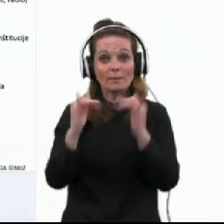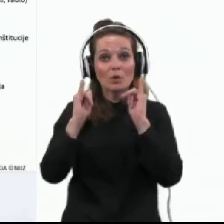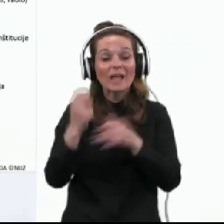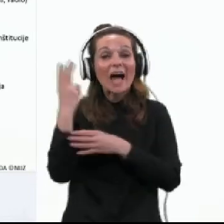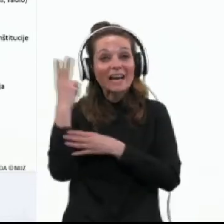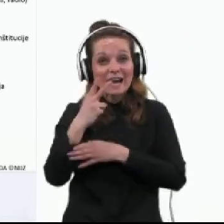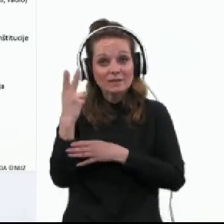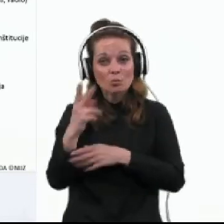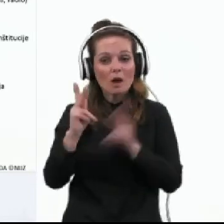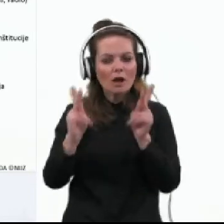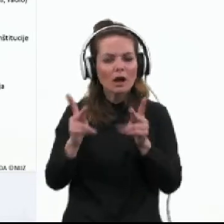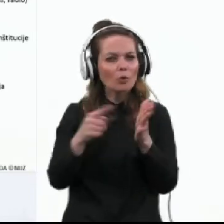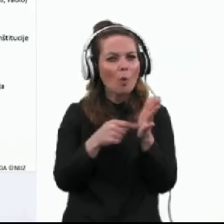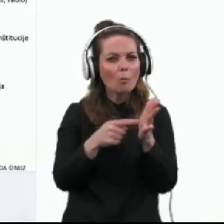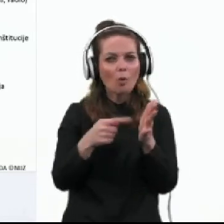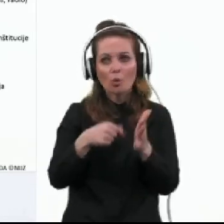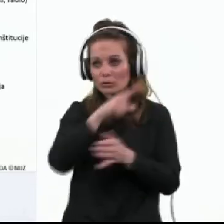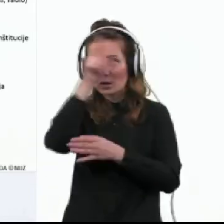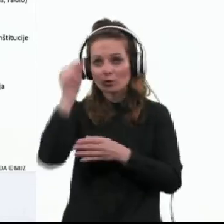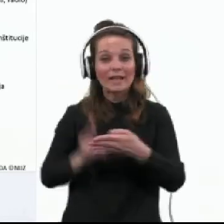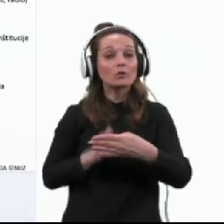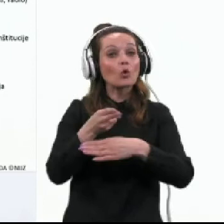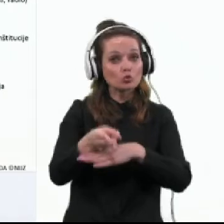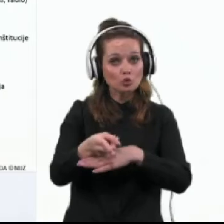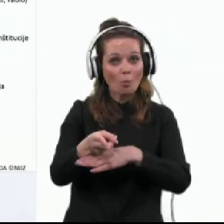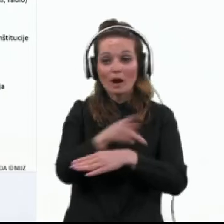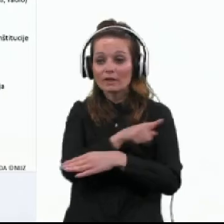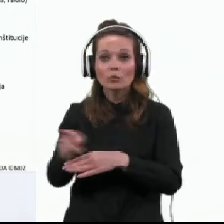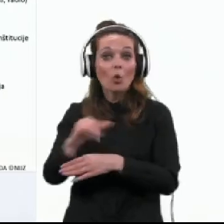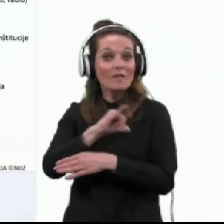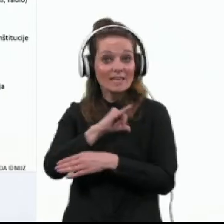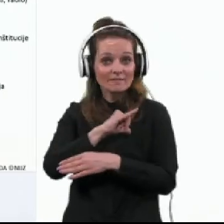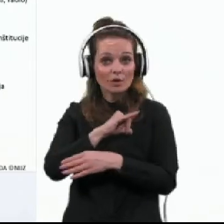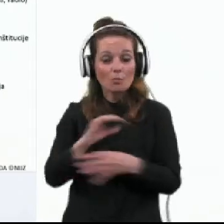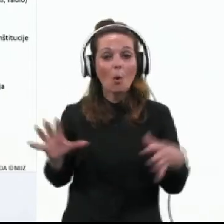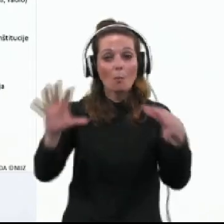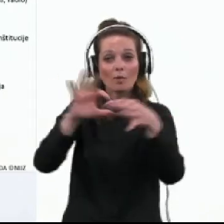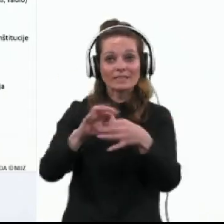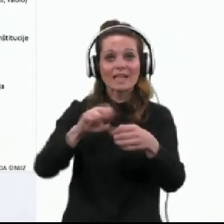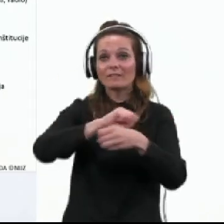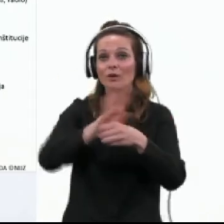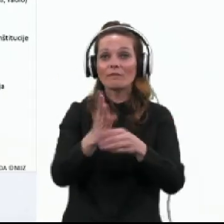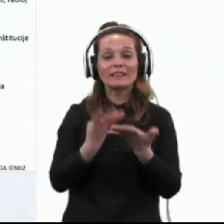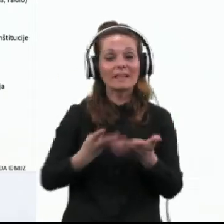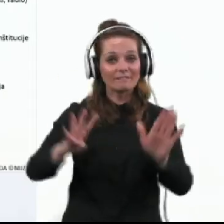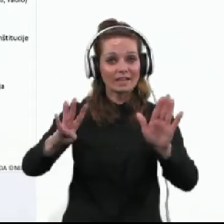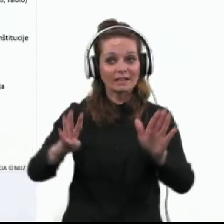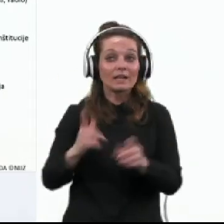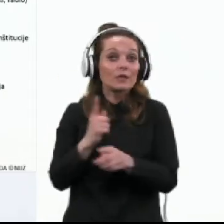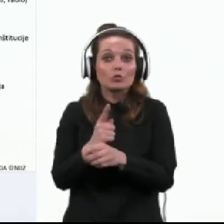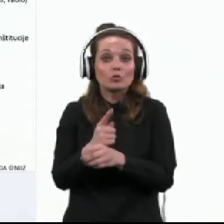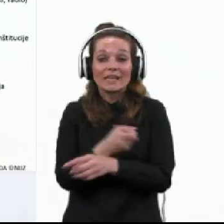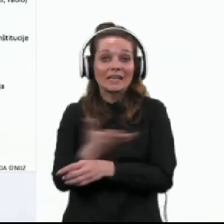razumemo, kako pogosto ljudje dostopajo do informacij v povezavi s COVID-19 in